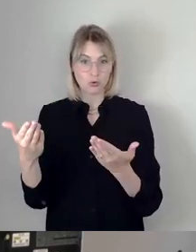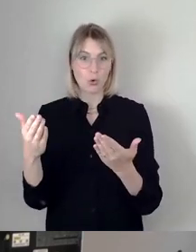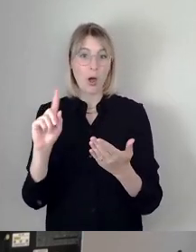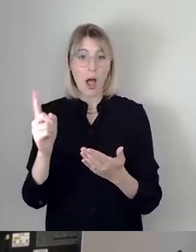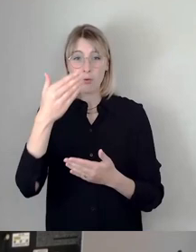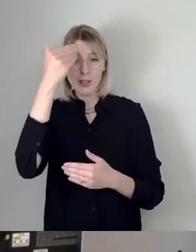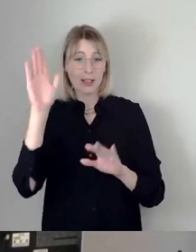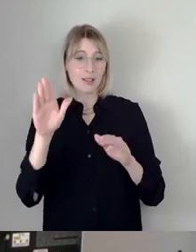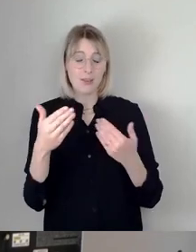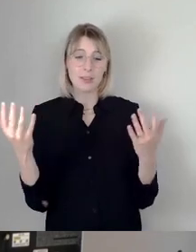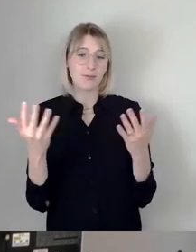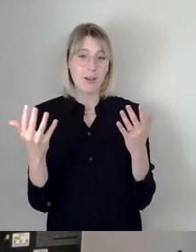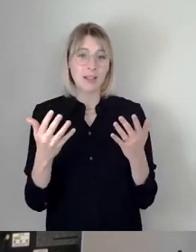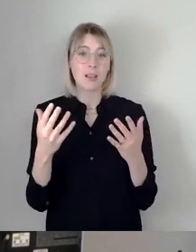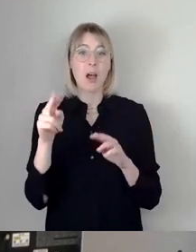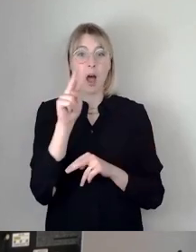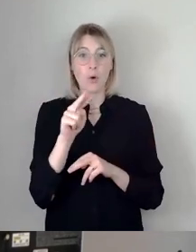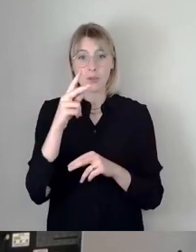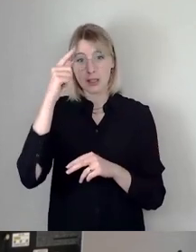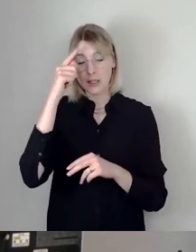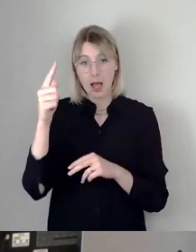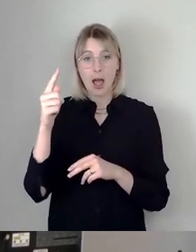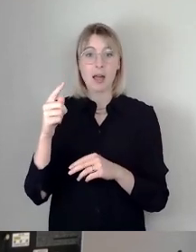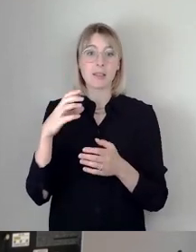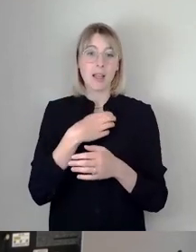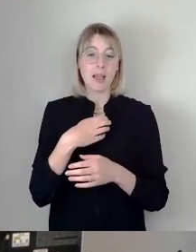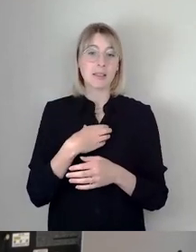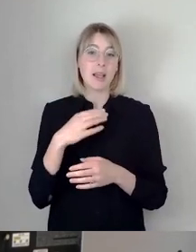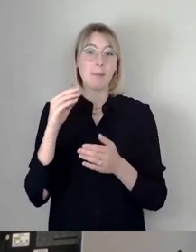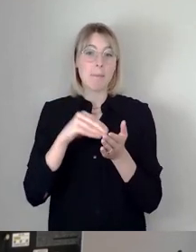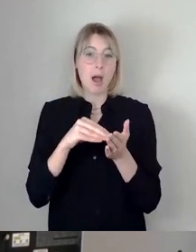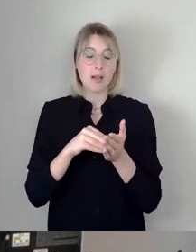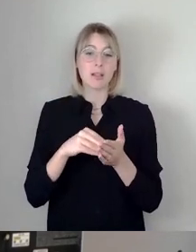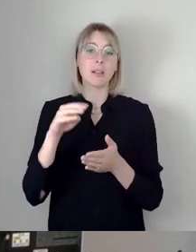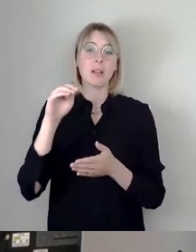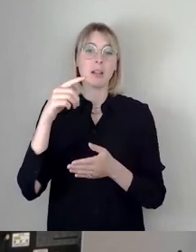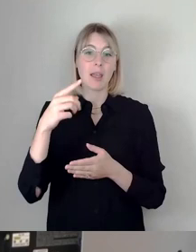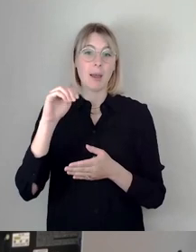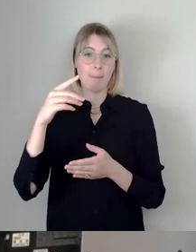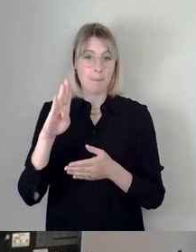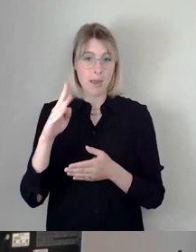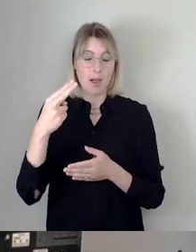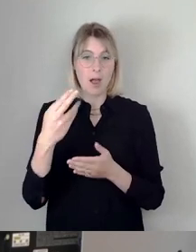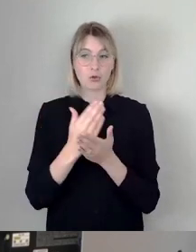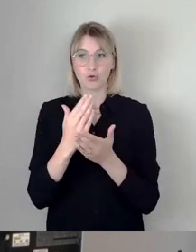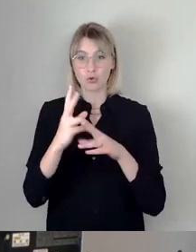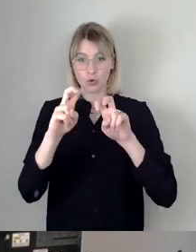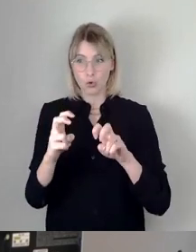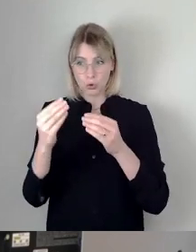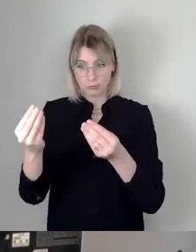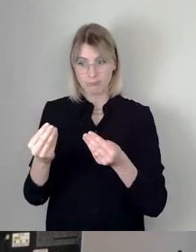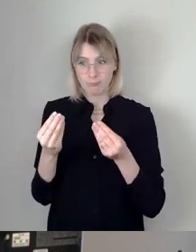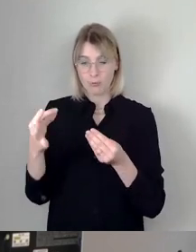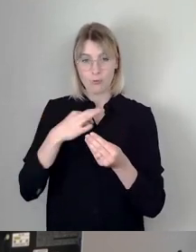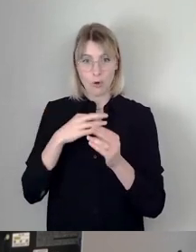Aufsichtsrat der Dresden Marketing GmbH eine umfangreiche Studie vorstellen lassen, wie viel Geld auch mit solchen Events in